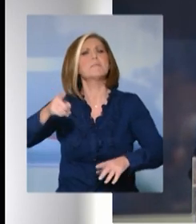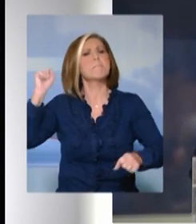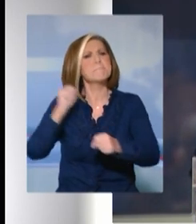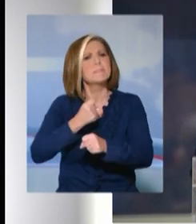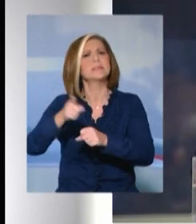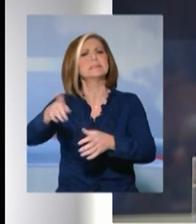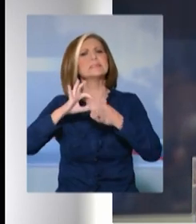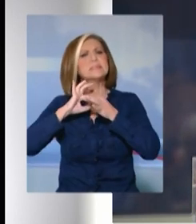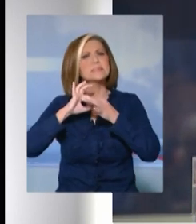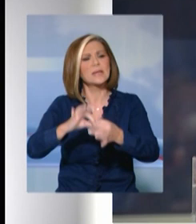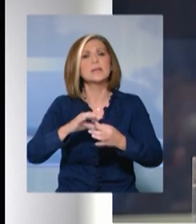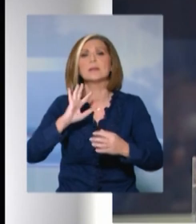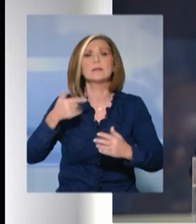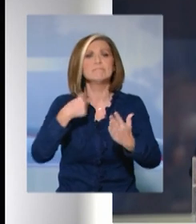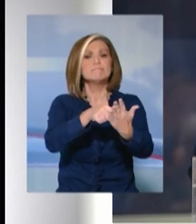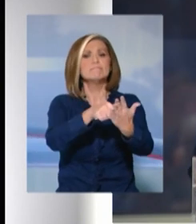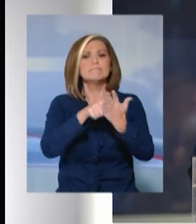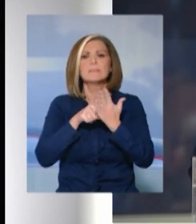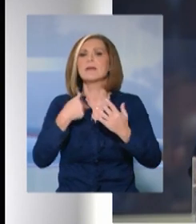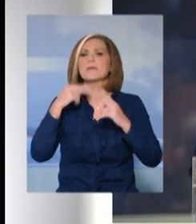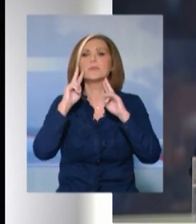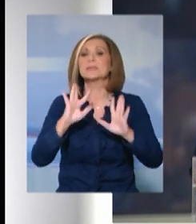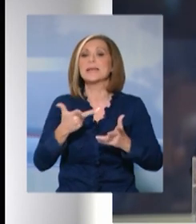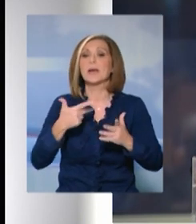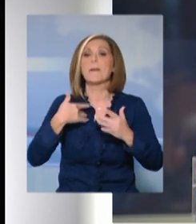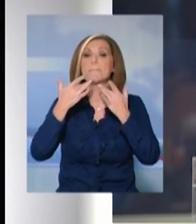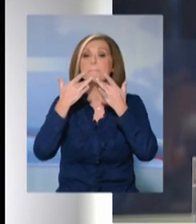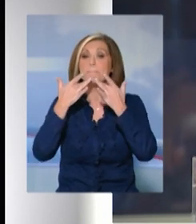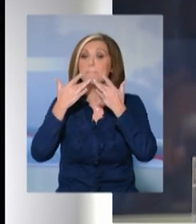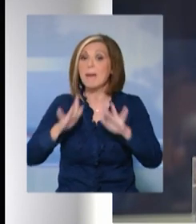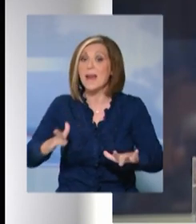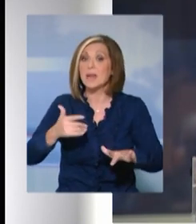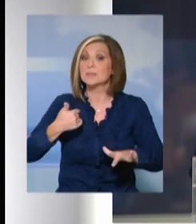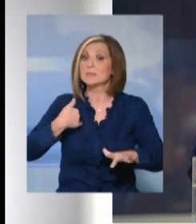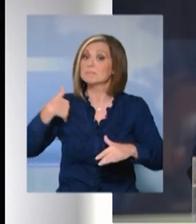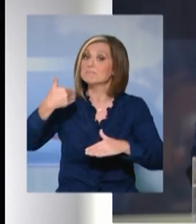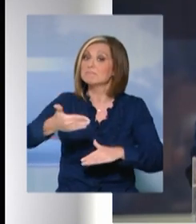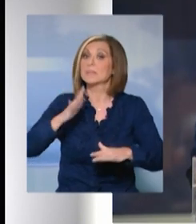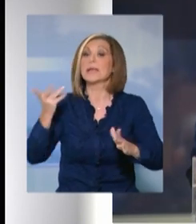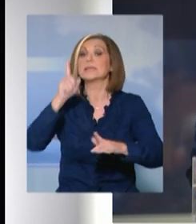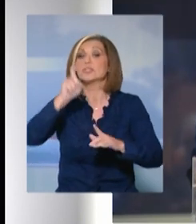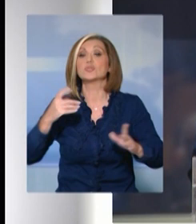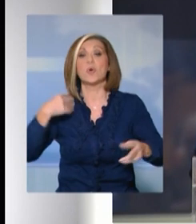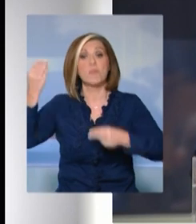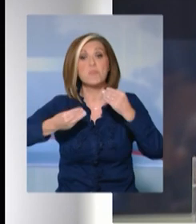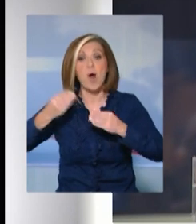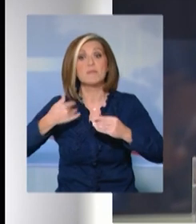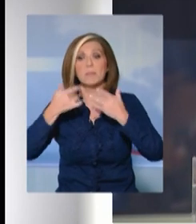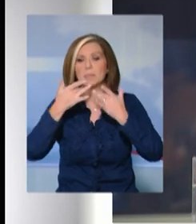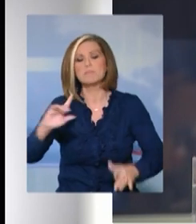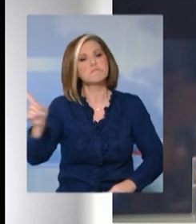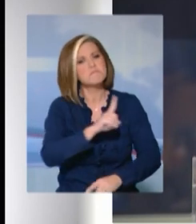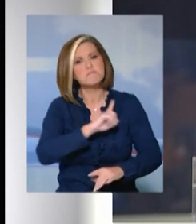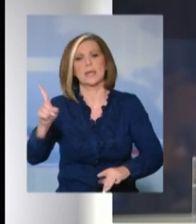συνεχίζουν, δείχνοντας σε όλους εμάς ότι η παρέτηση δεν πρέπει να είναι μία από τις πιθανές λύσεις στα προβλήματα που αντιμετωπίζουμε